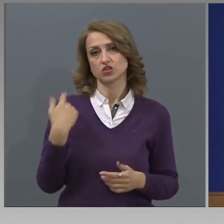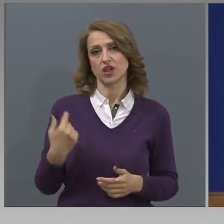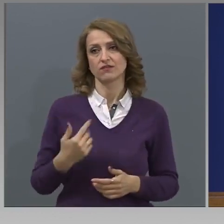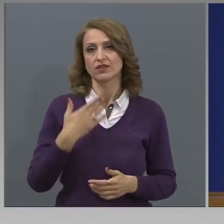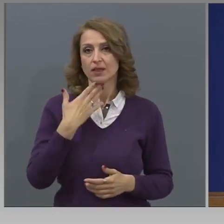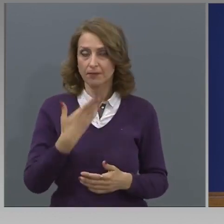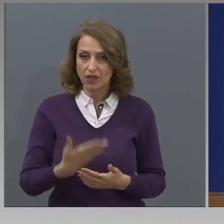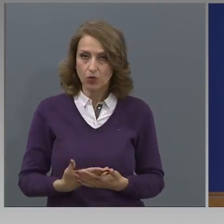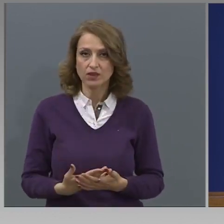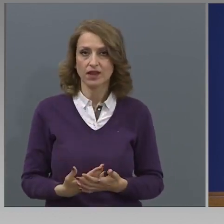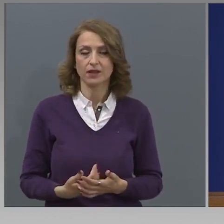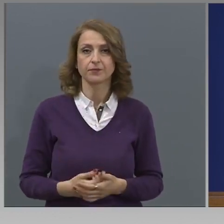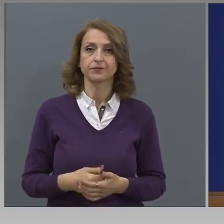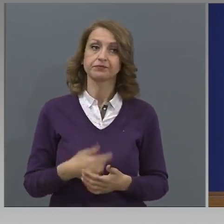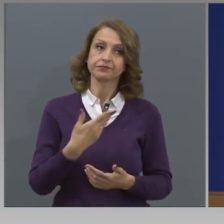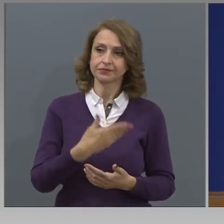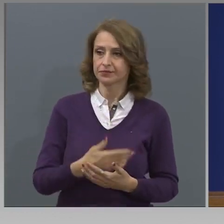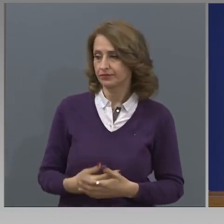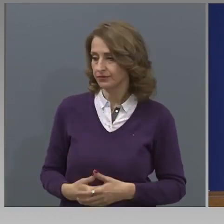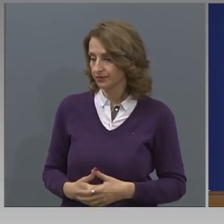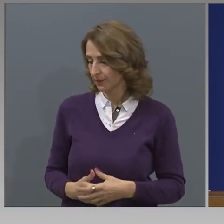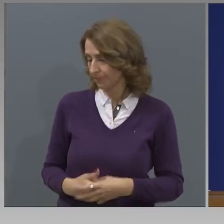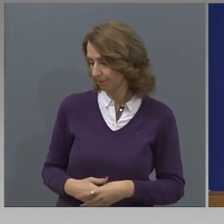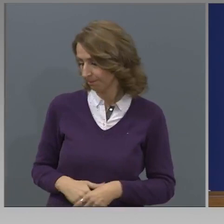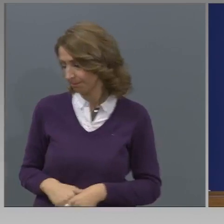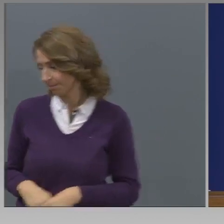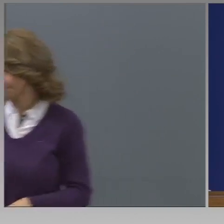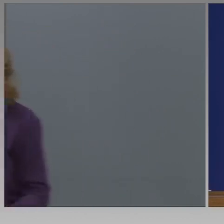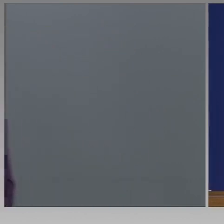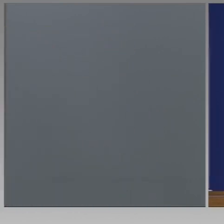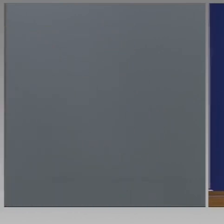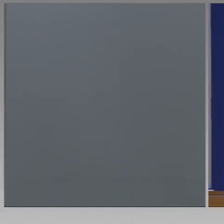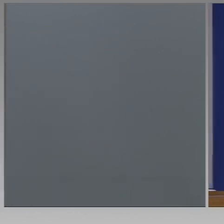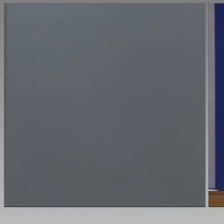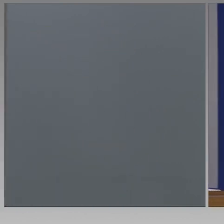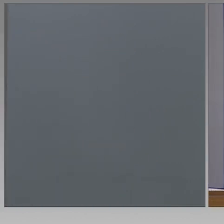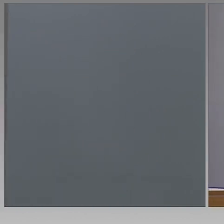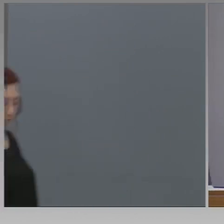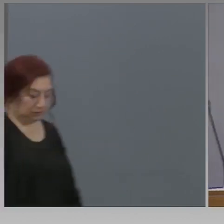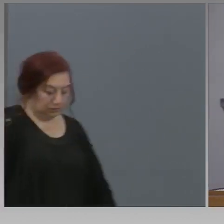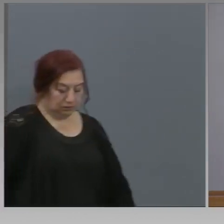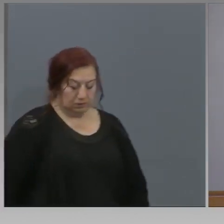колегата Вълчев сега също ще сподели няколко неща. После ще отговаряме двамата на въпроси.